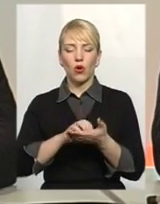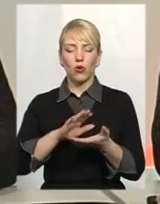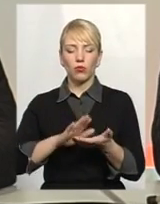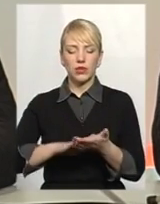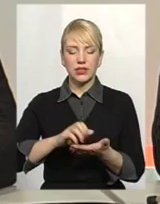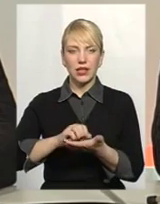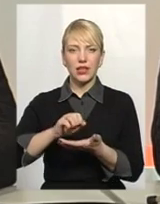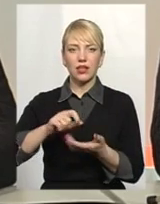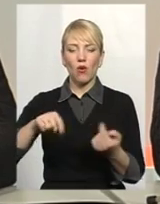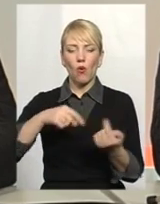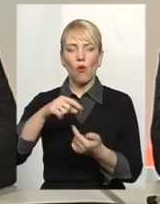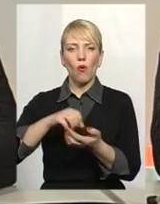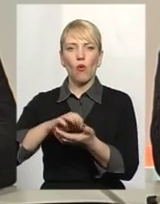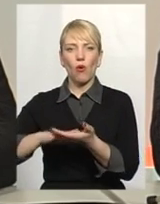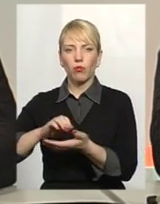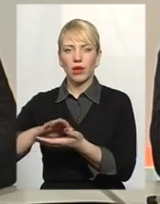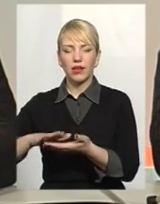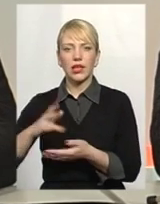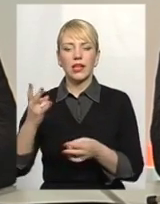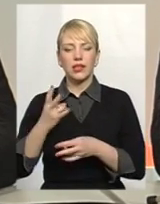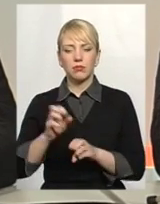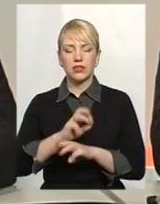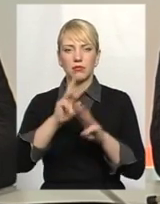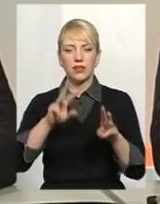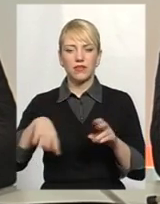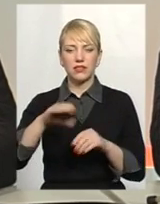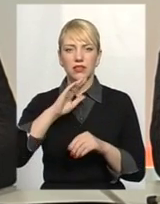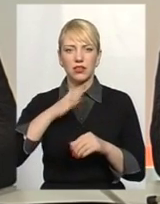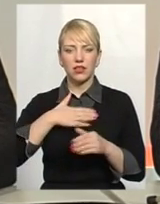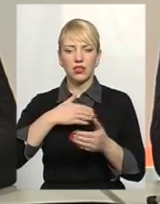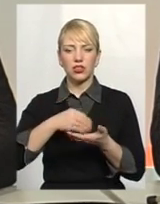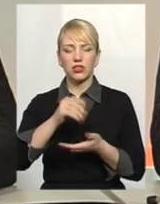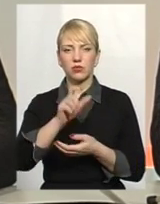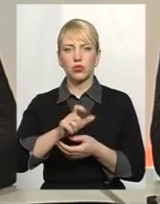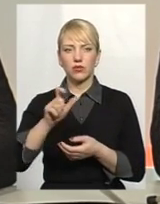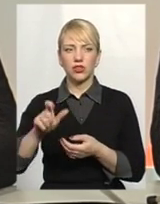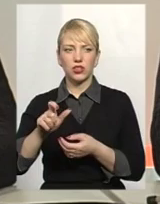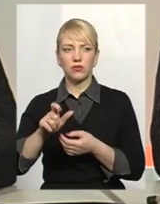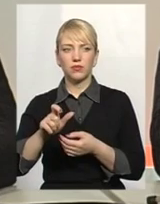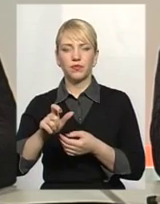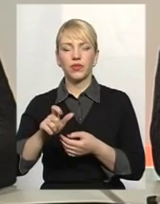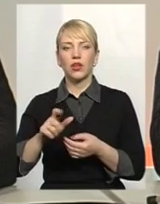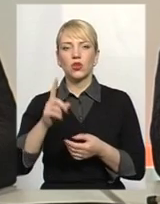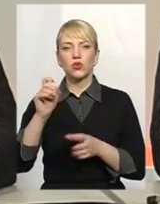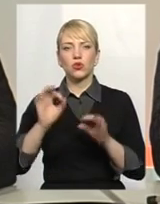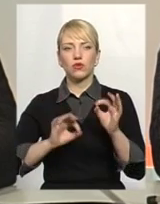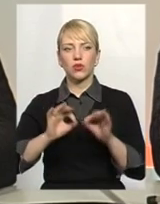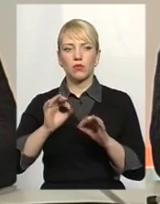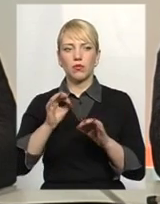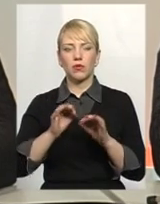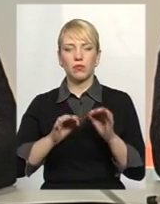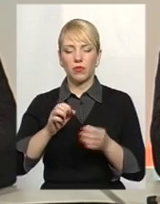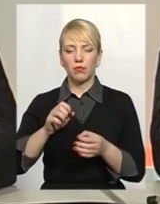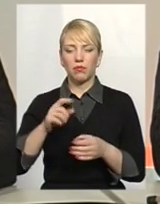ми повинні забезпечити всіх наших споживачів різних категорій споживання газу 100% приладом